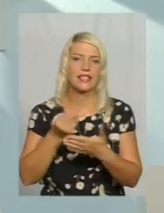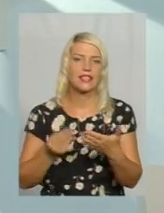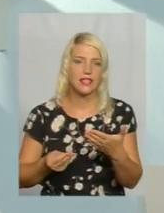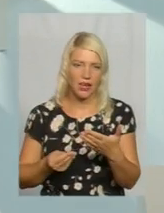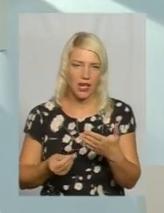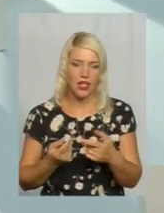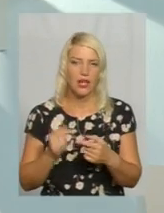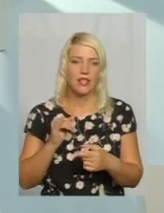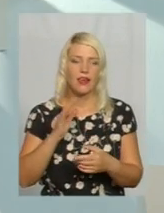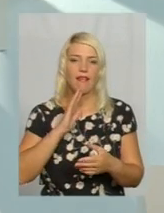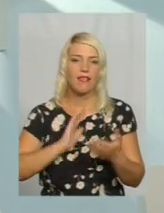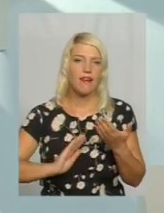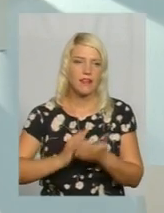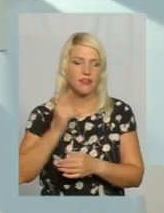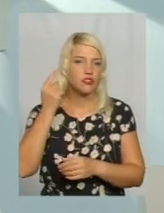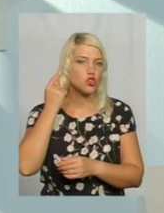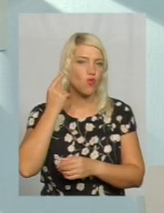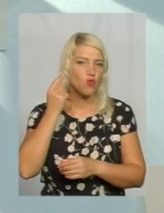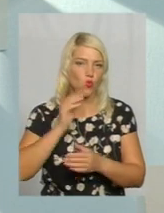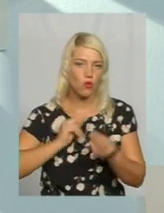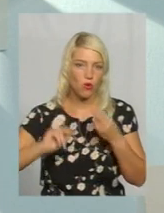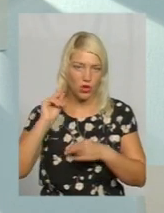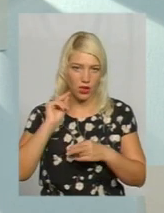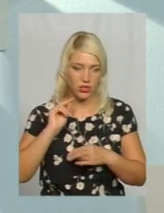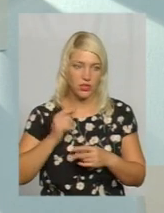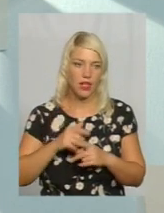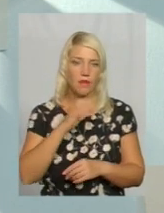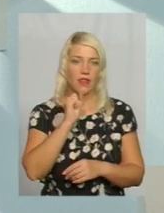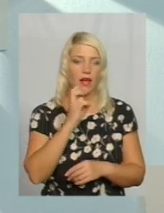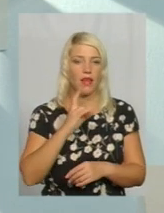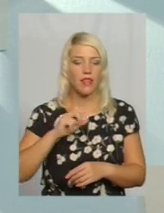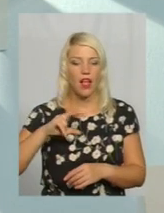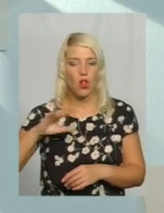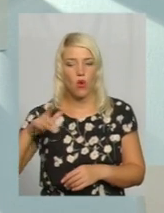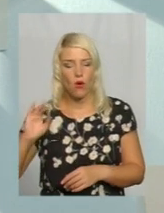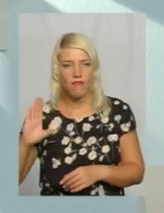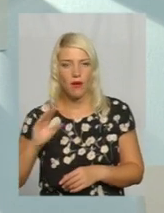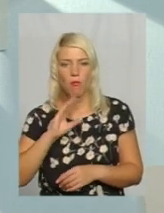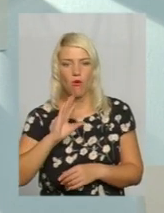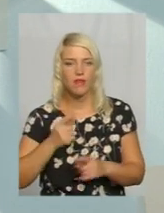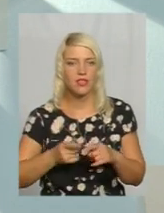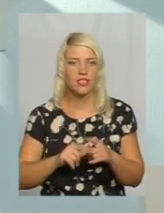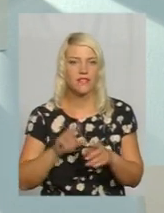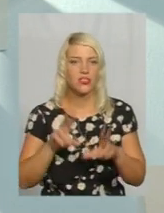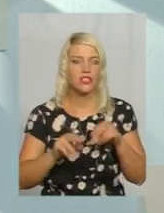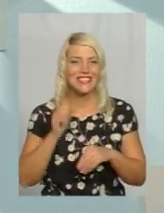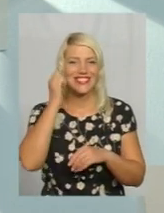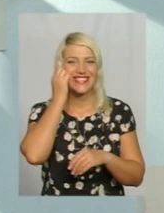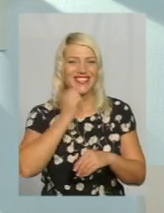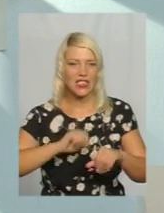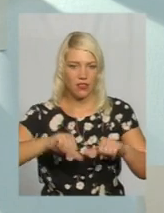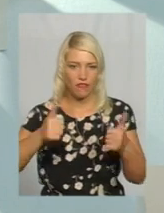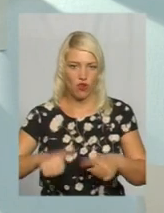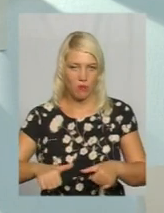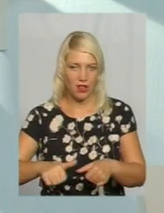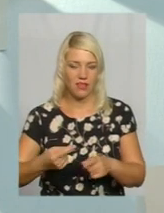якість звуку. Тому аналогове мовлення – це вже більш застарілий формат. Він